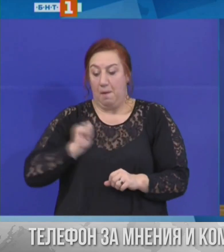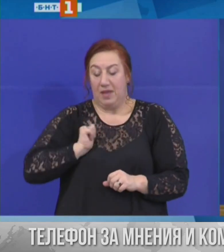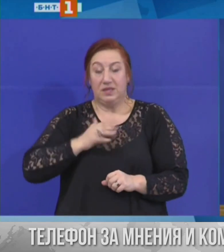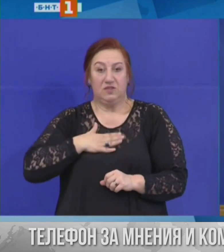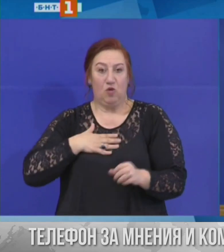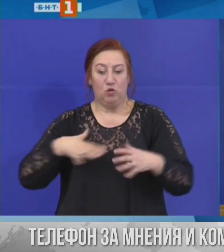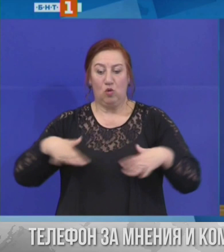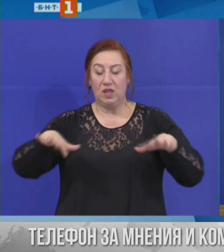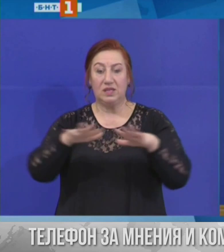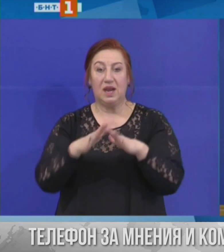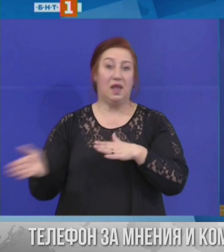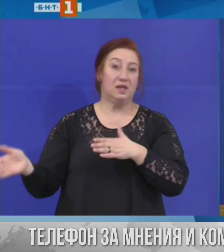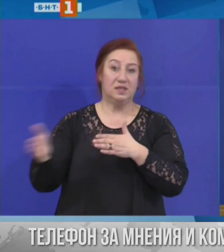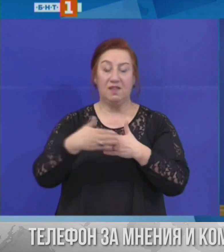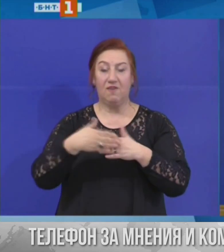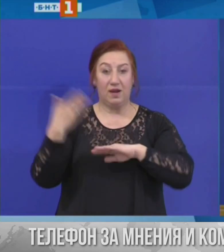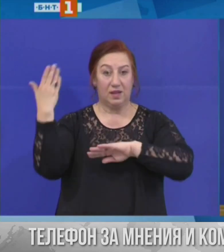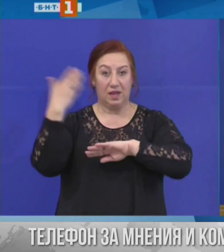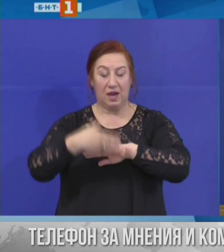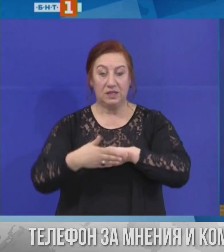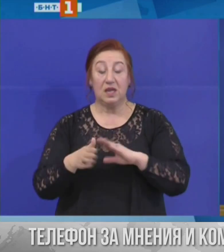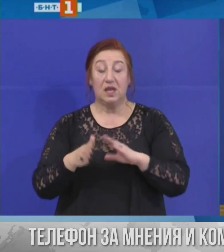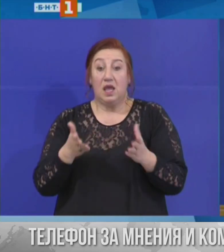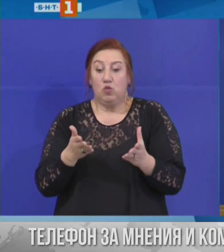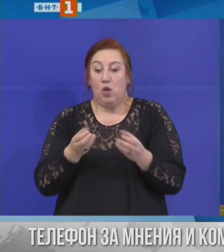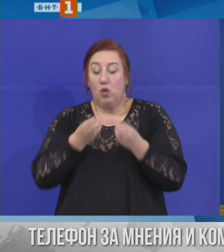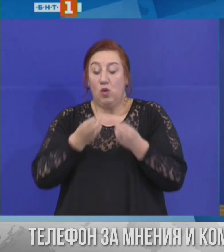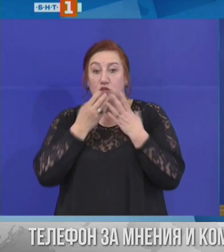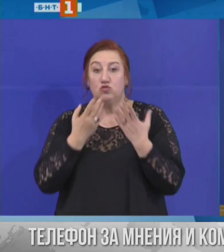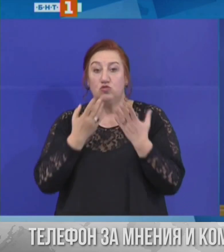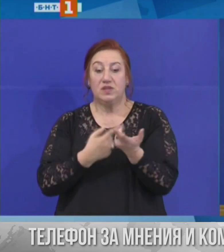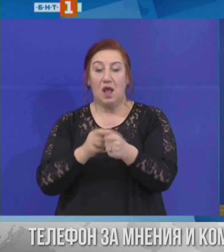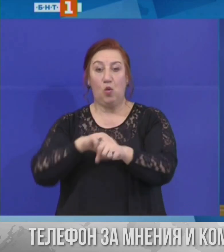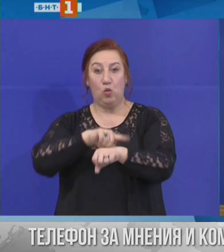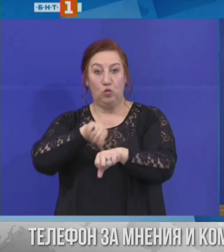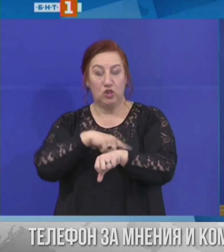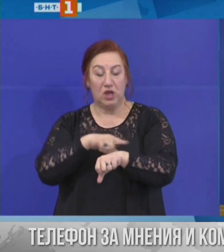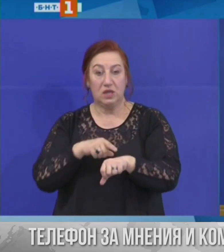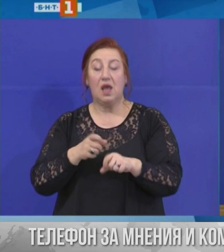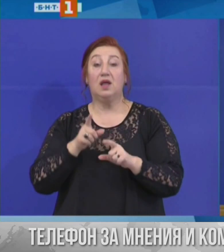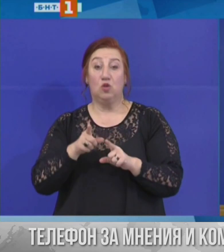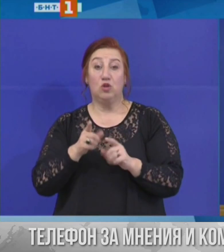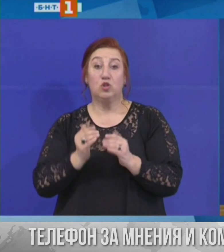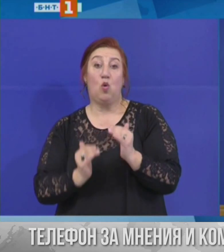И буквално понякога се случва наистина от днес към след няколко часа. Т.е. ограничава се и възможността за реакция,